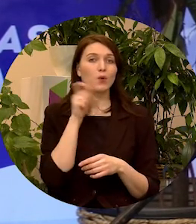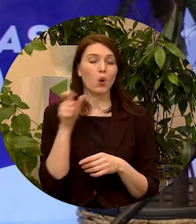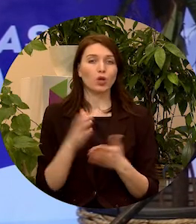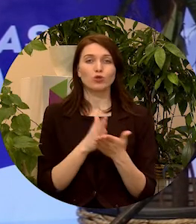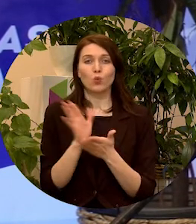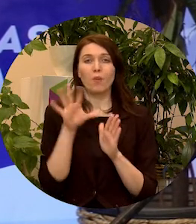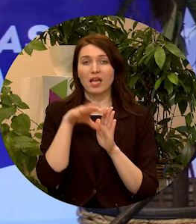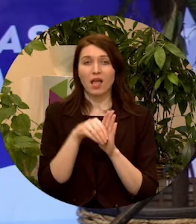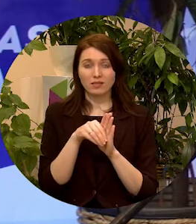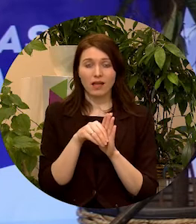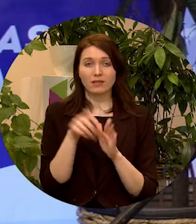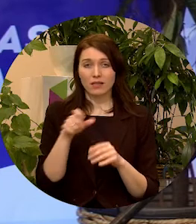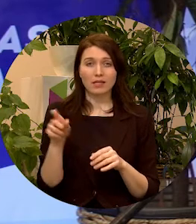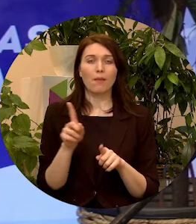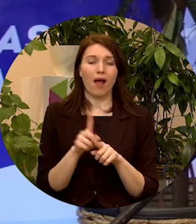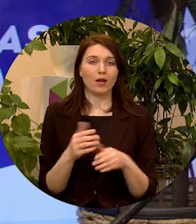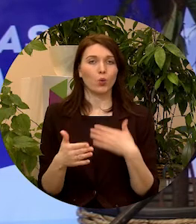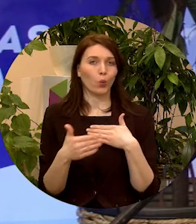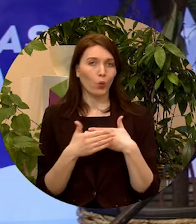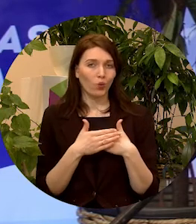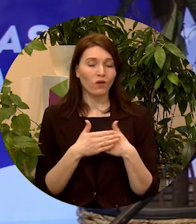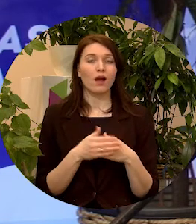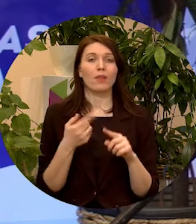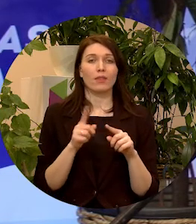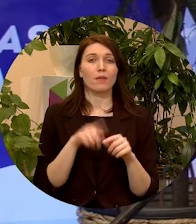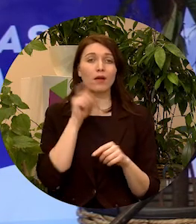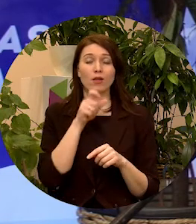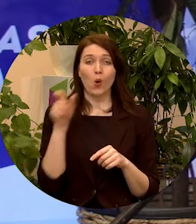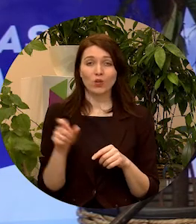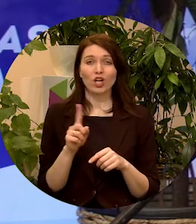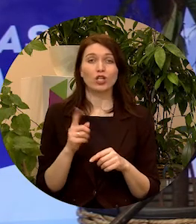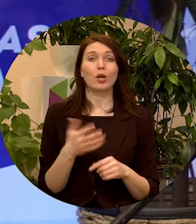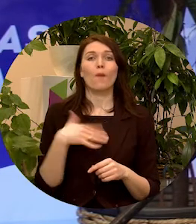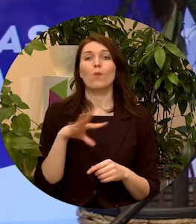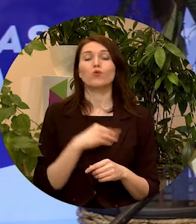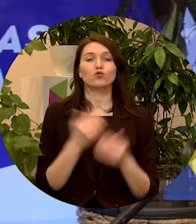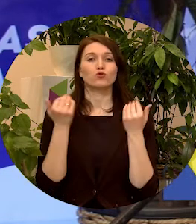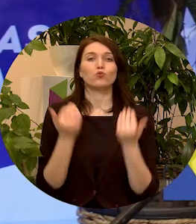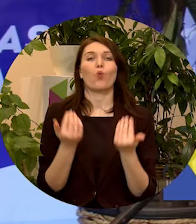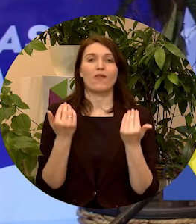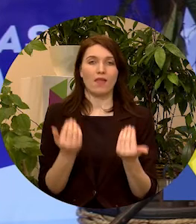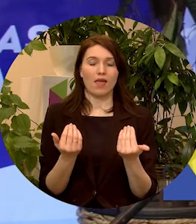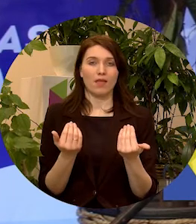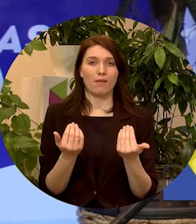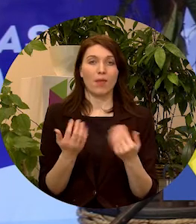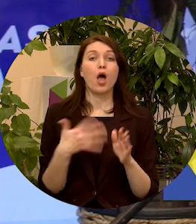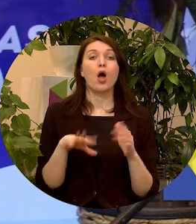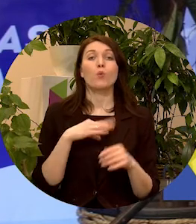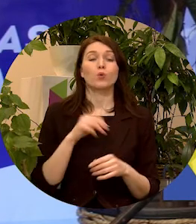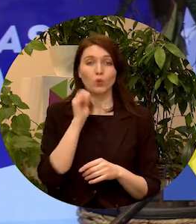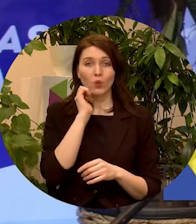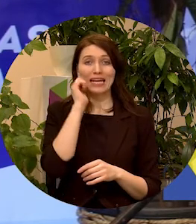iesaistītajiem arī dzene ir tuva par to, ka jaunieši ir mūsu šodiena. Un mūsu rītdienas